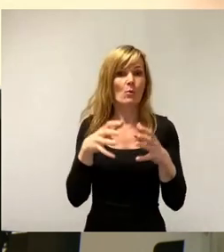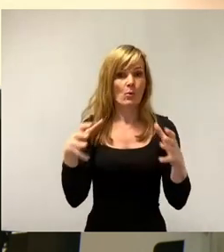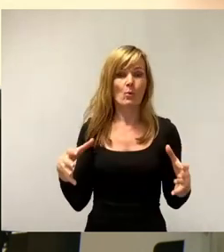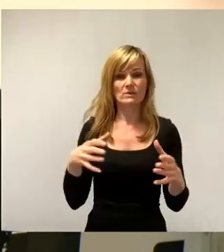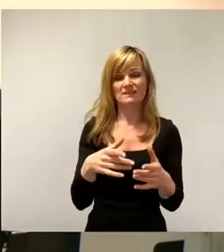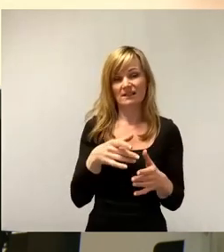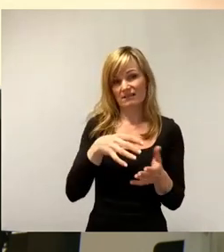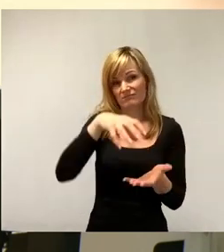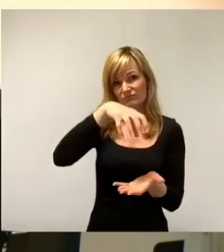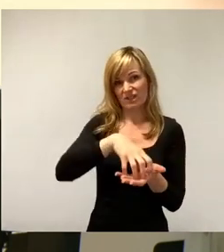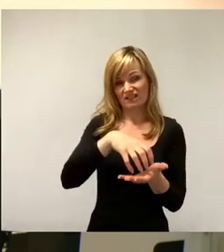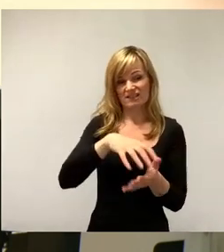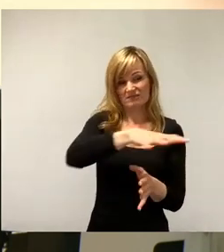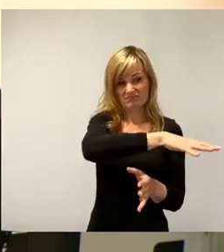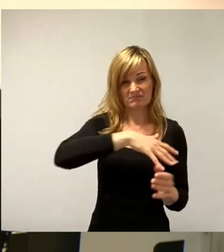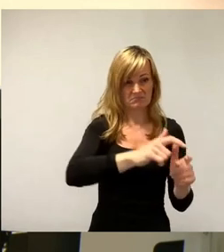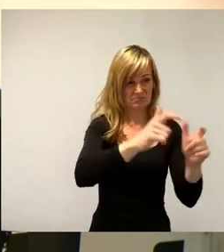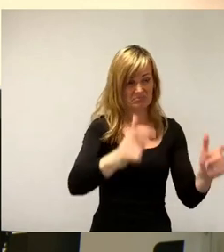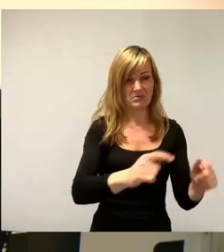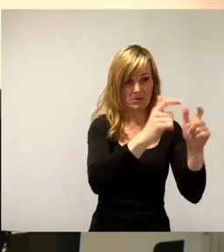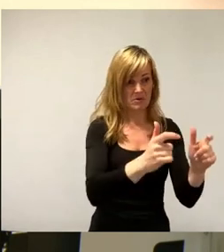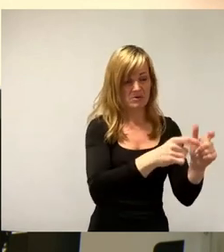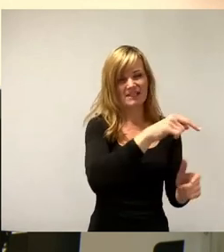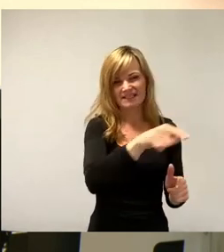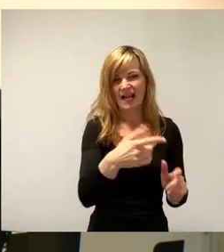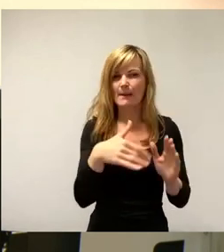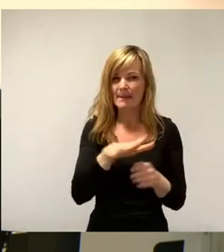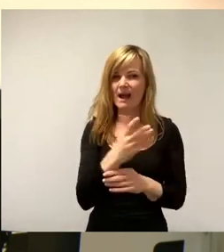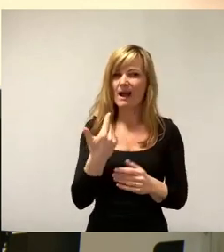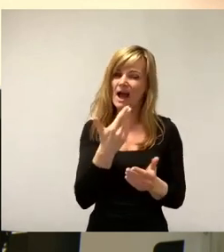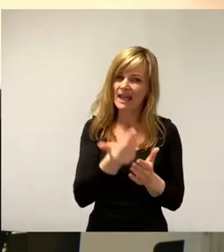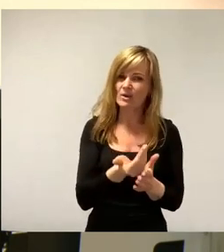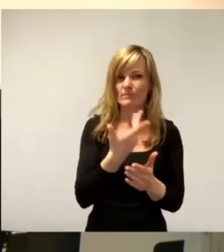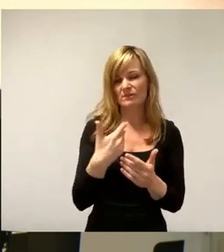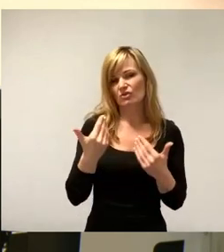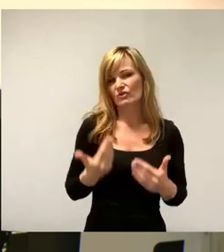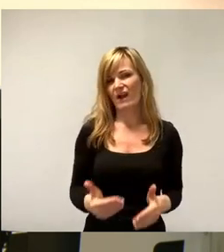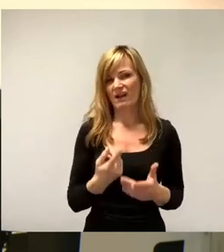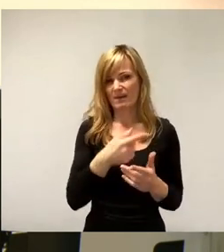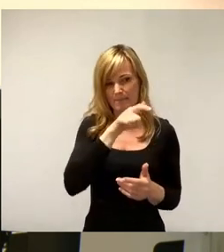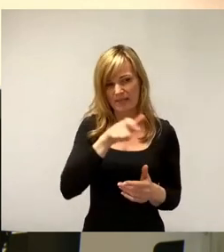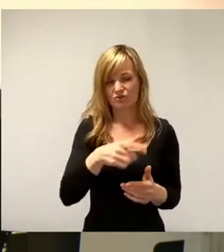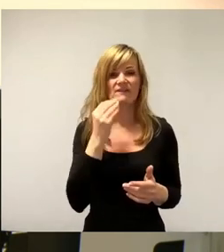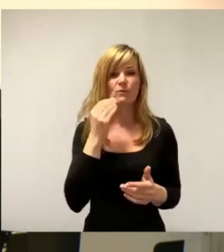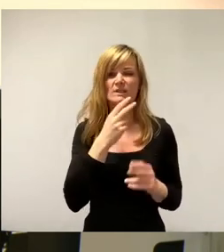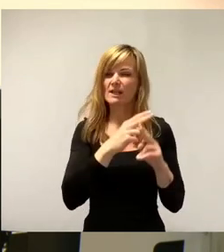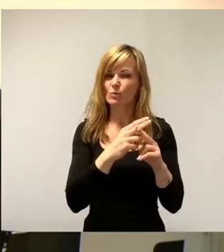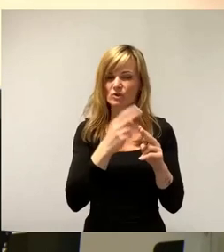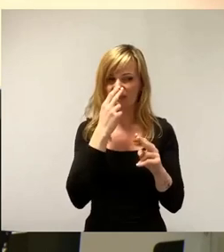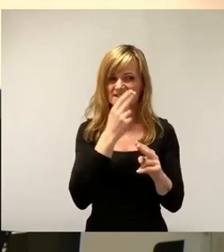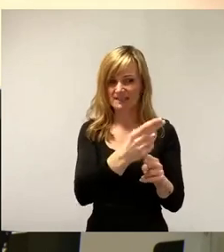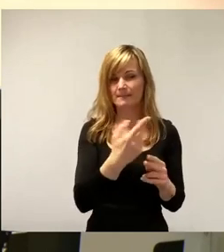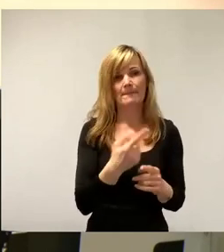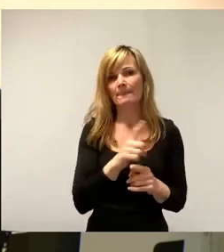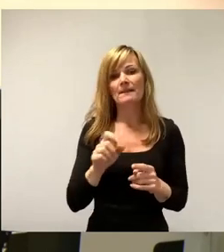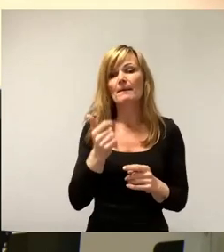einkommensschwacheren Bevölkerungsschichten in Dresden, wenn man das im Durchschnitt sieht, auch ganz direkt und nicht erst in ein paar